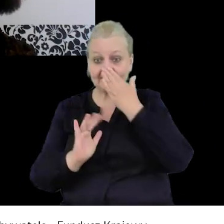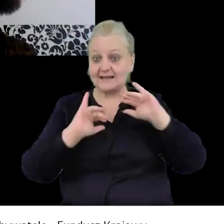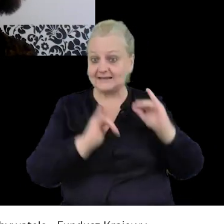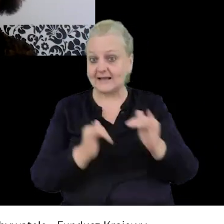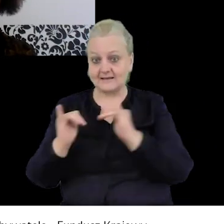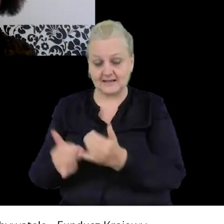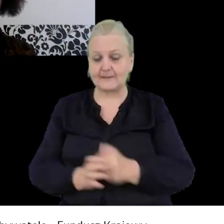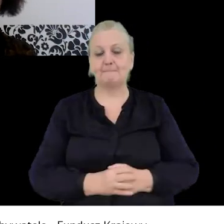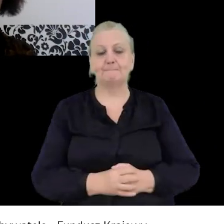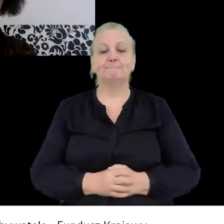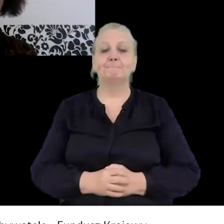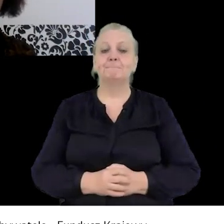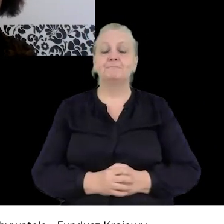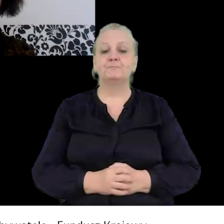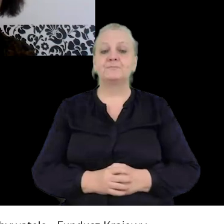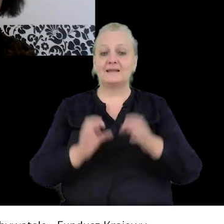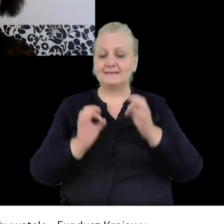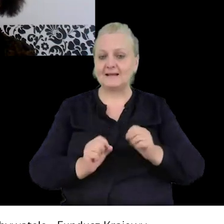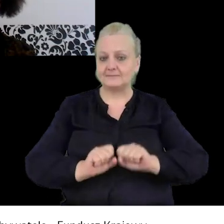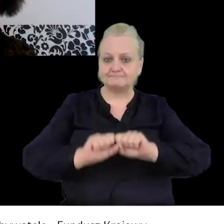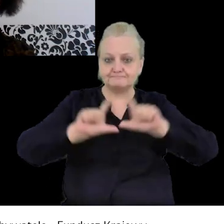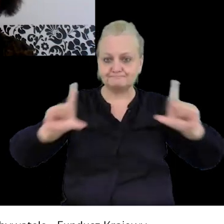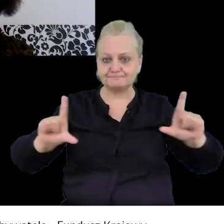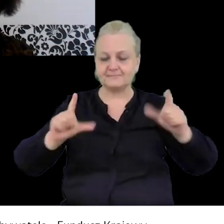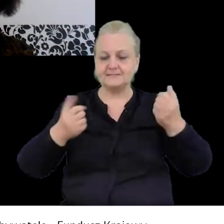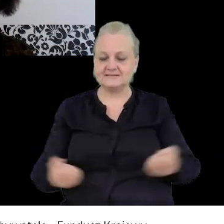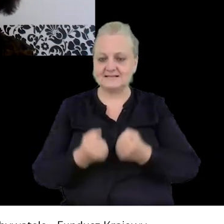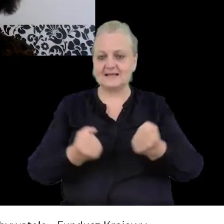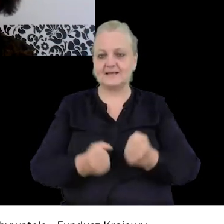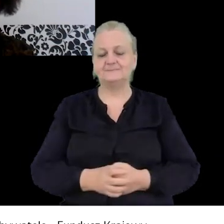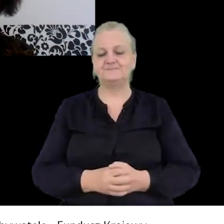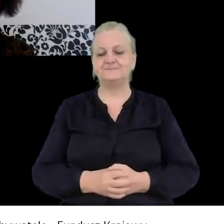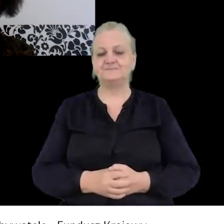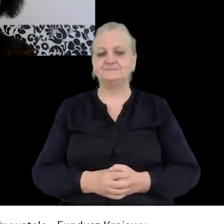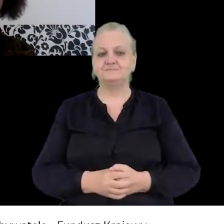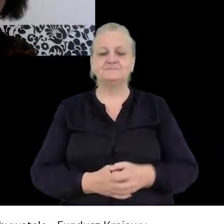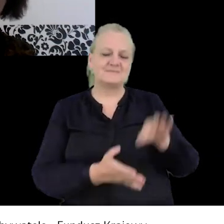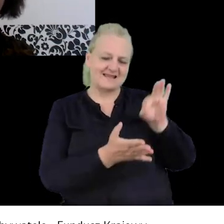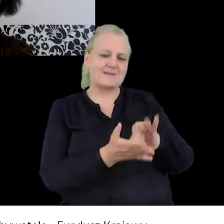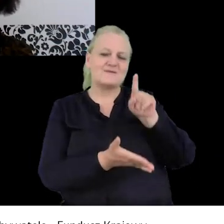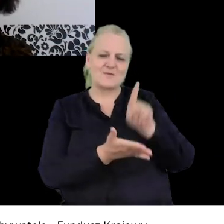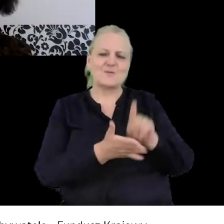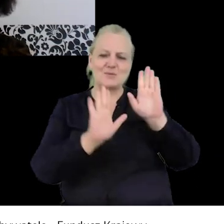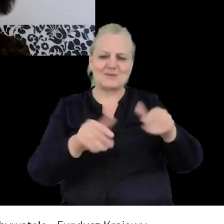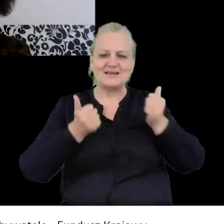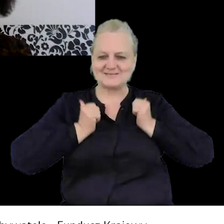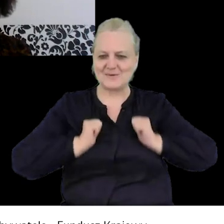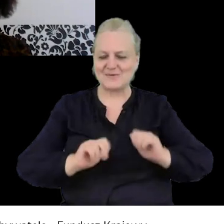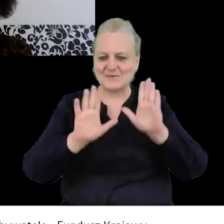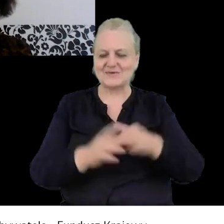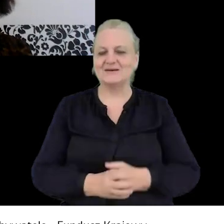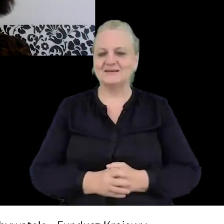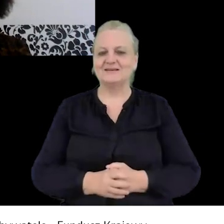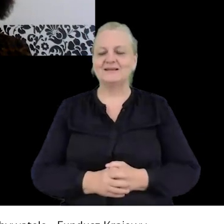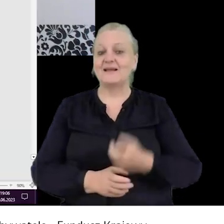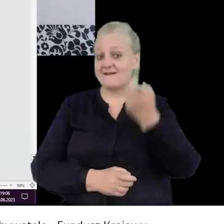I chciałabym w tym momencie udostępnić ekran. Na pewno się uda na spokojnie. Dobrze, co